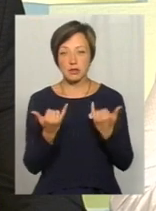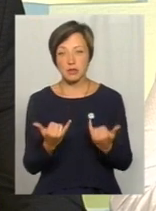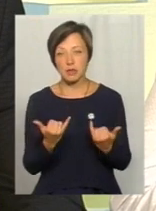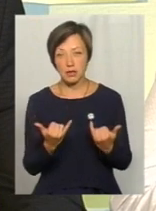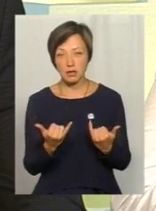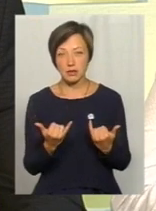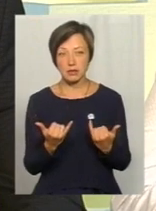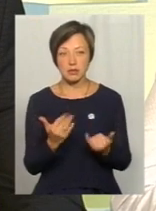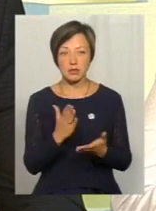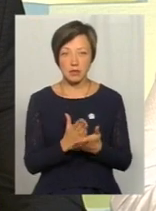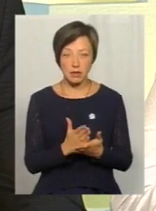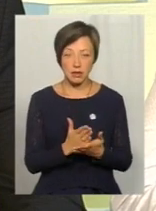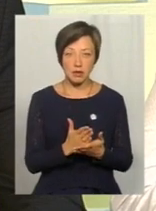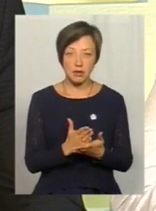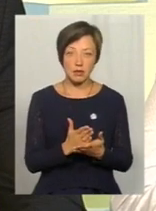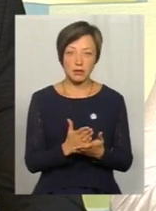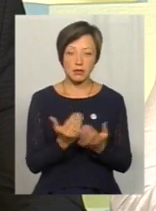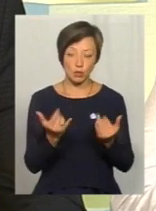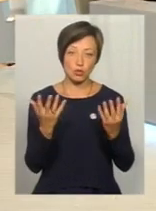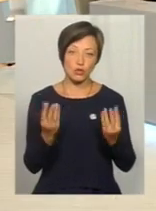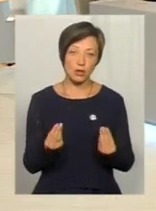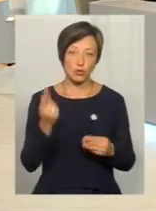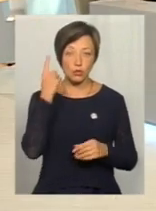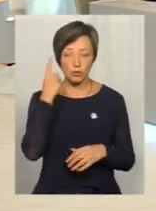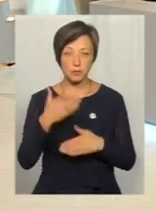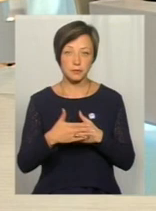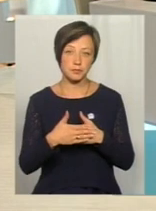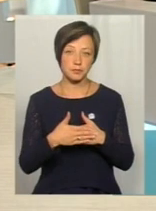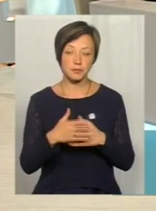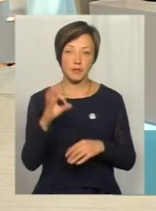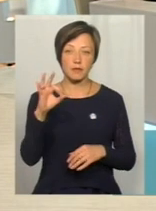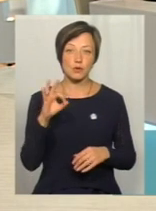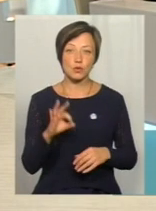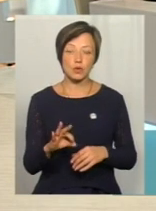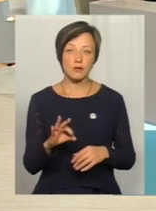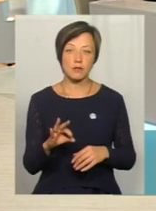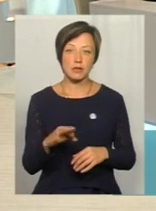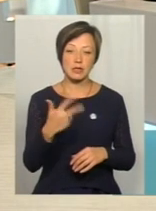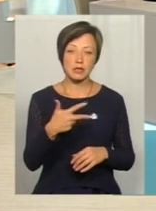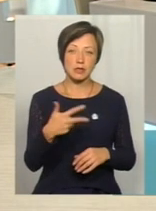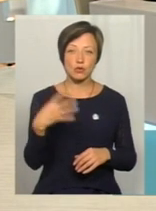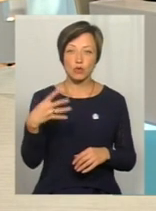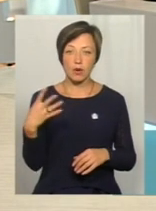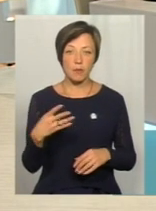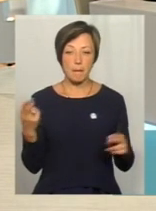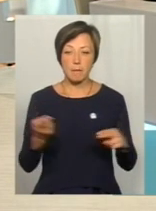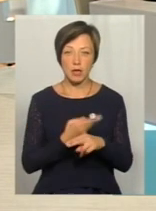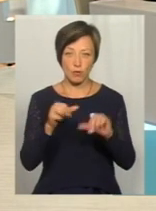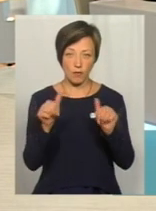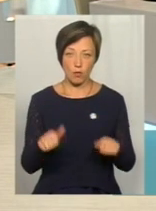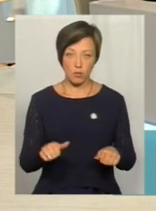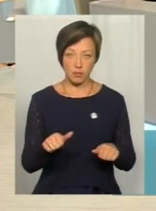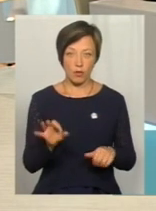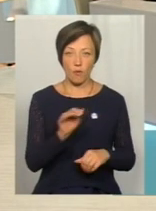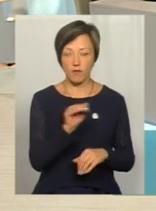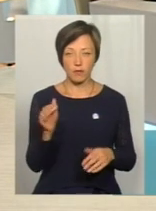є на сьогоднішній день, ну, я думаю, що відсотків, можливо, 30-40 неоформлених, максимум.